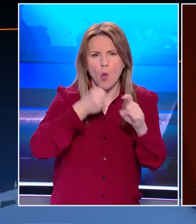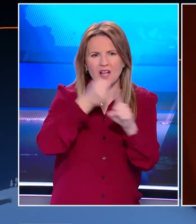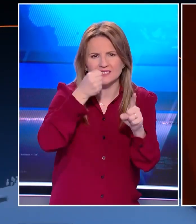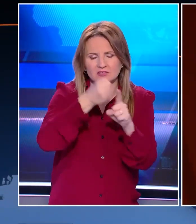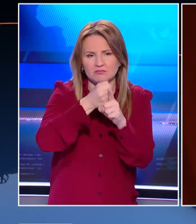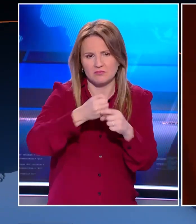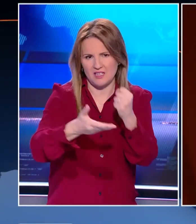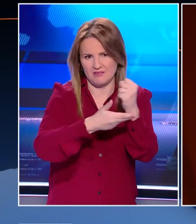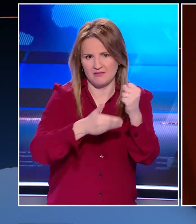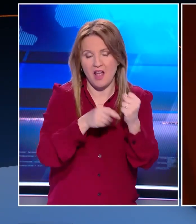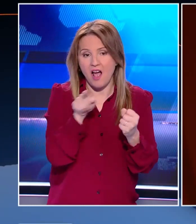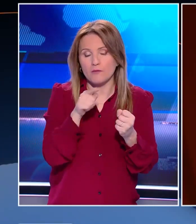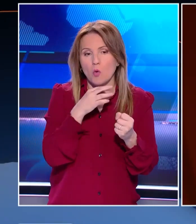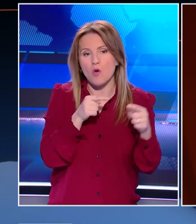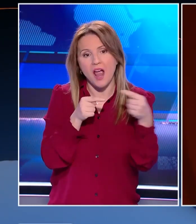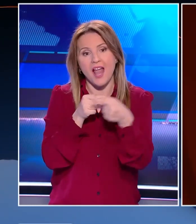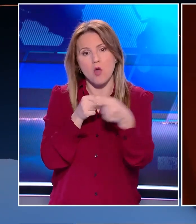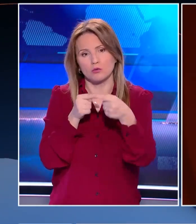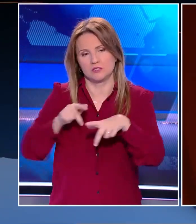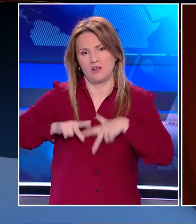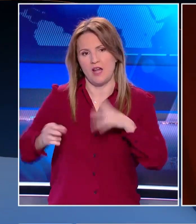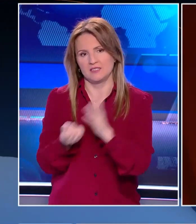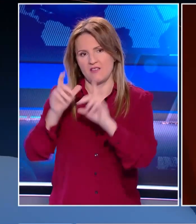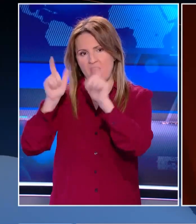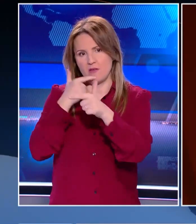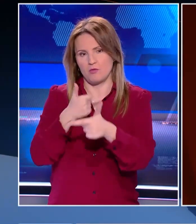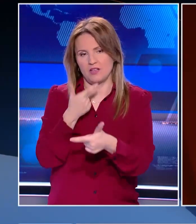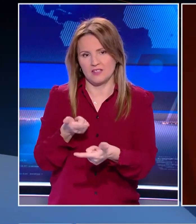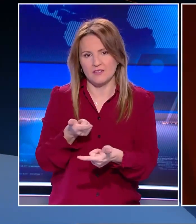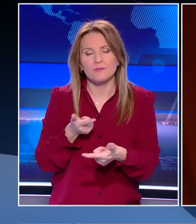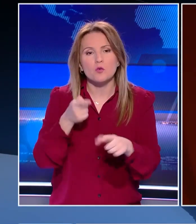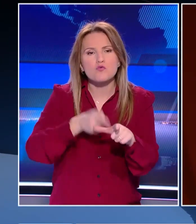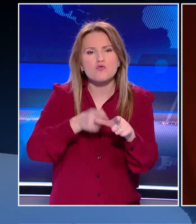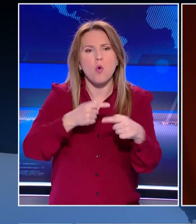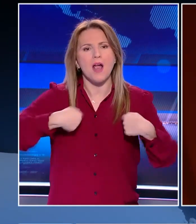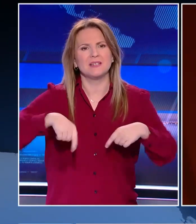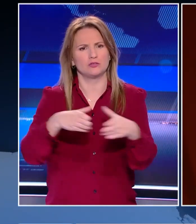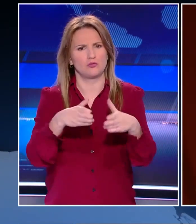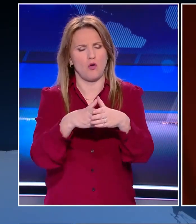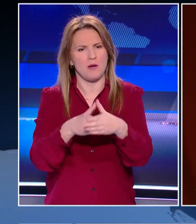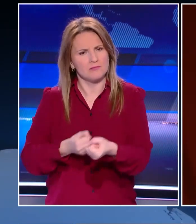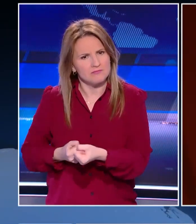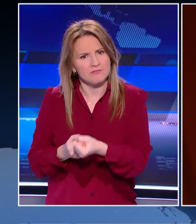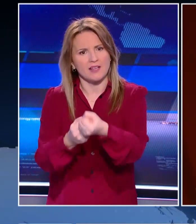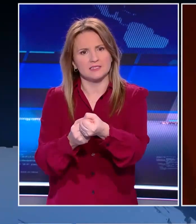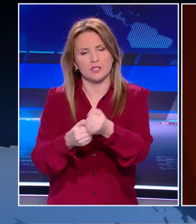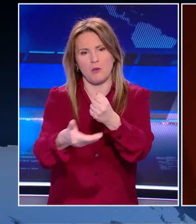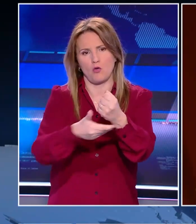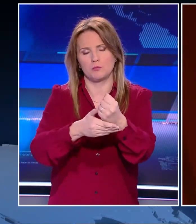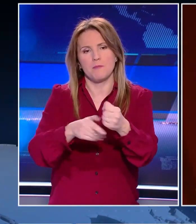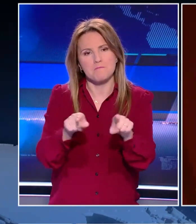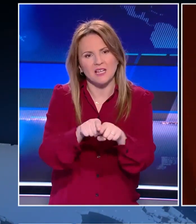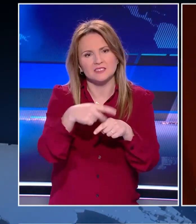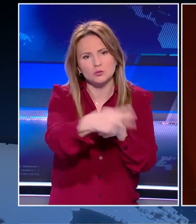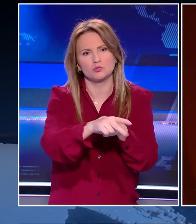που βάζει δύσκολα στην κυβέρνηση της Νέας Δημοκρατίας και το ΚΚΕ είναι μαζί τους, δίπλα